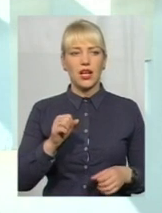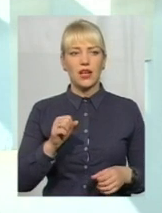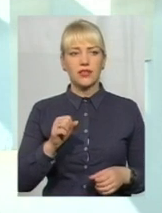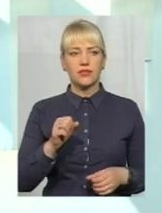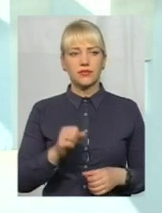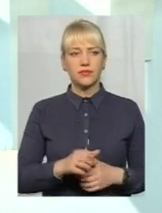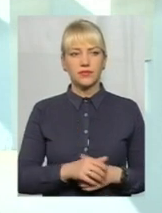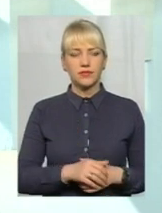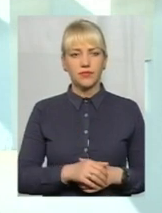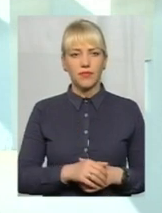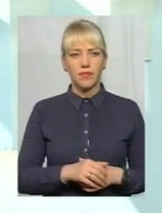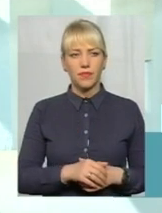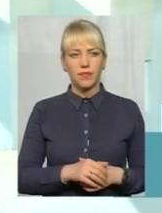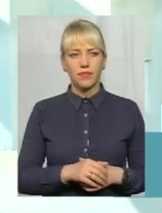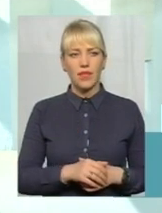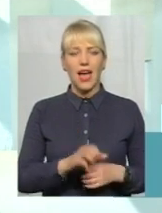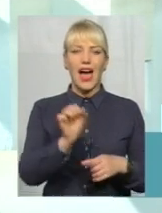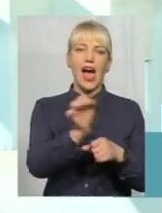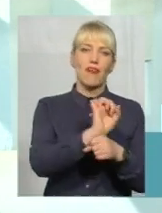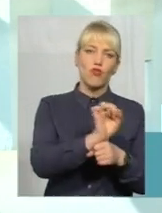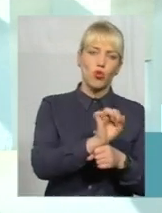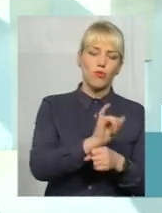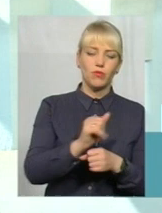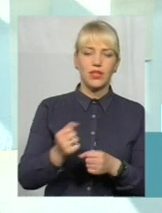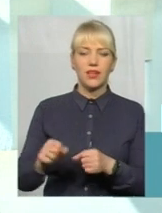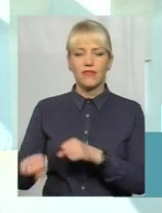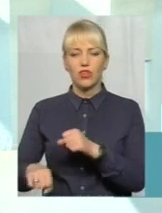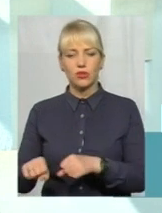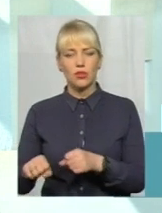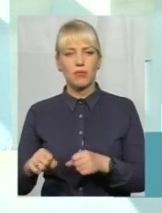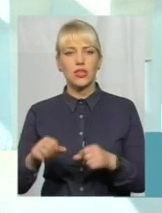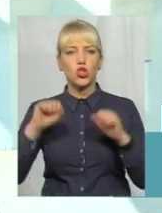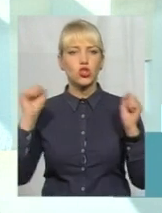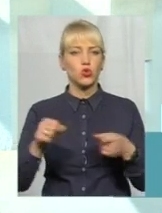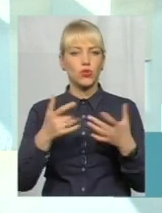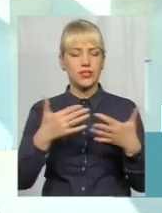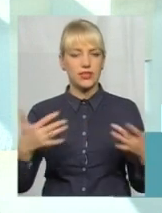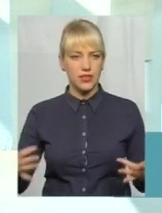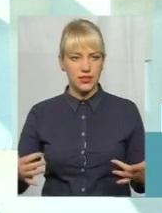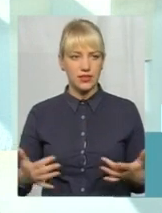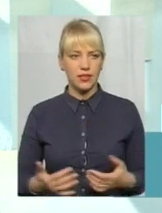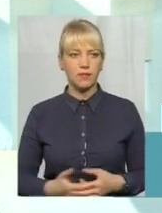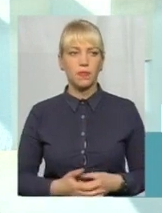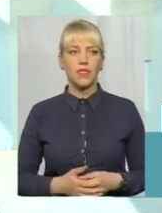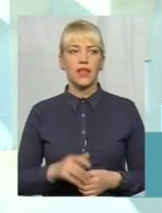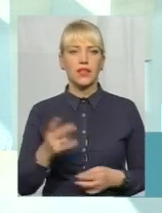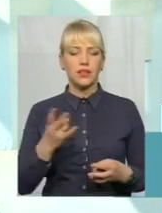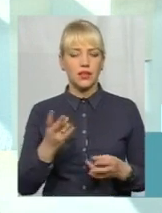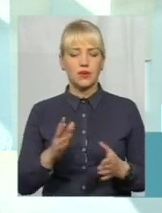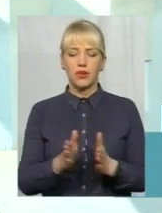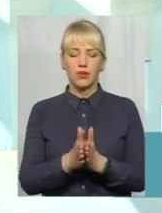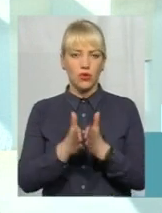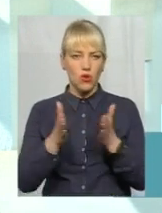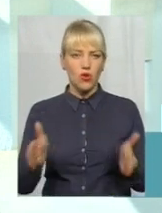зовсім різний по своїй природі. Велосипед їде з одною швидкістю, автомобіль їде зовсім з іншою швидкістю, тому їх, в принципі, потрібно розділяти.